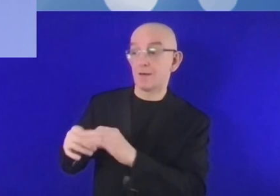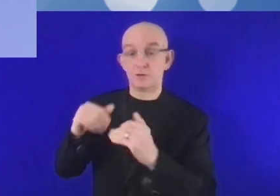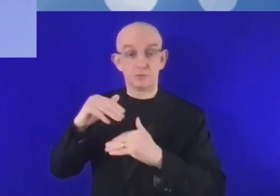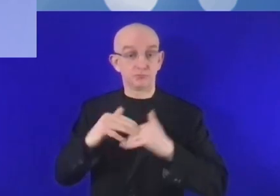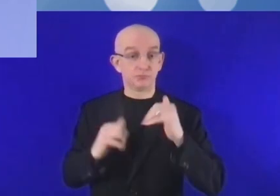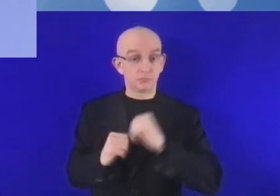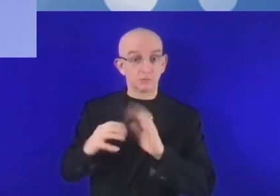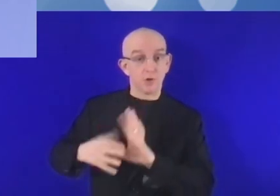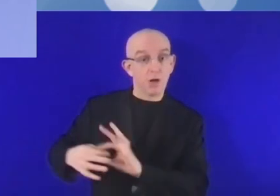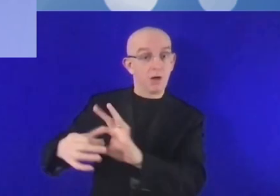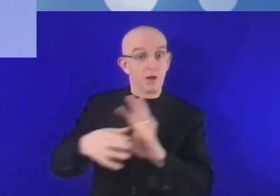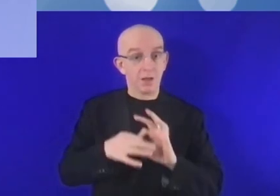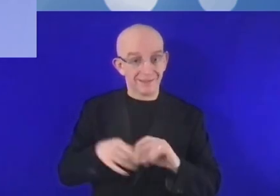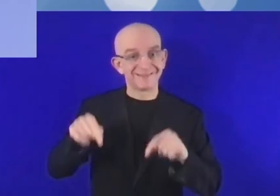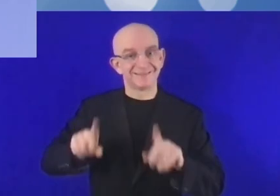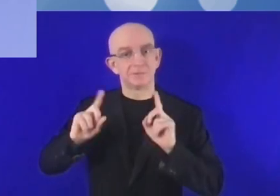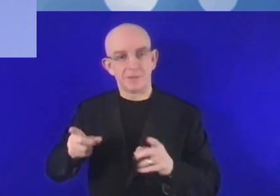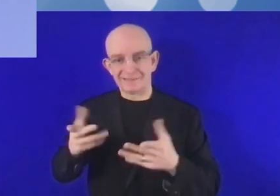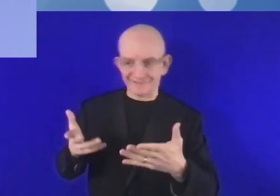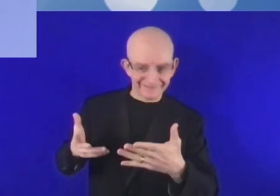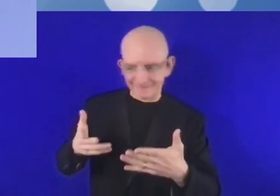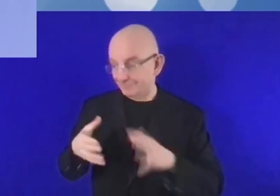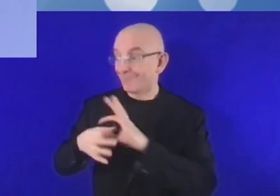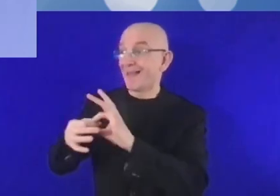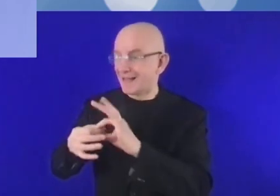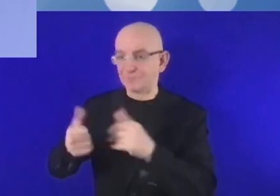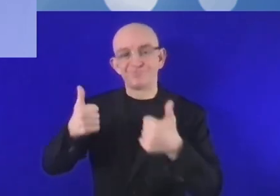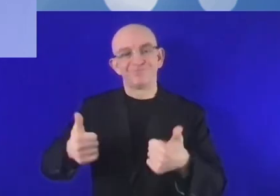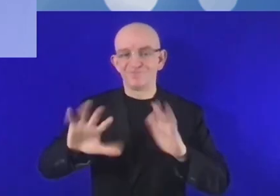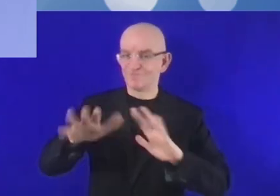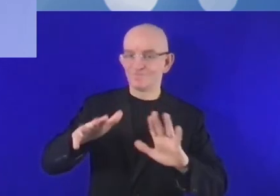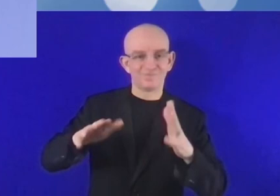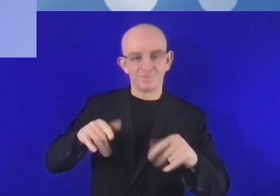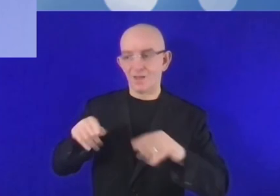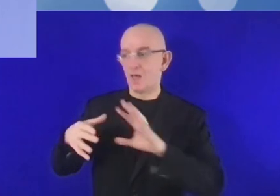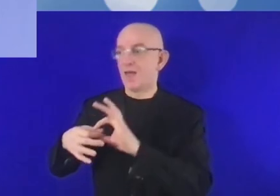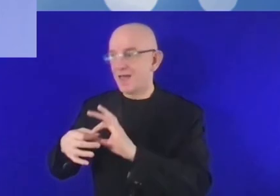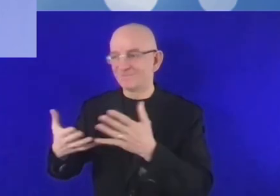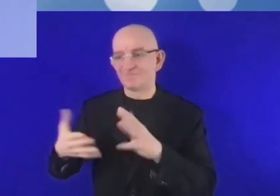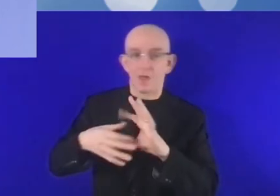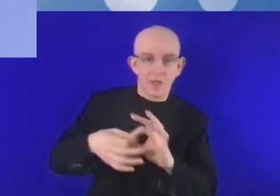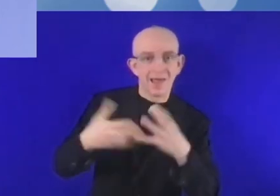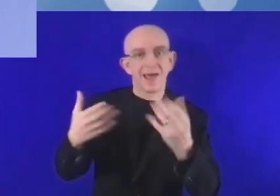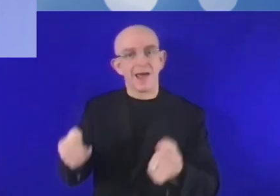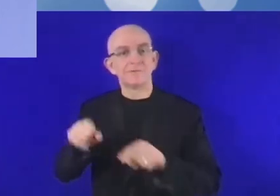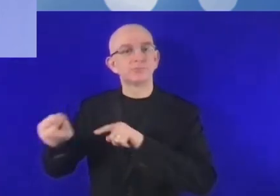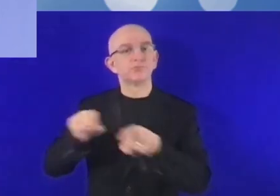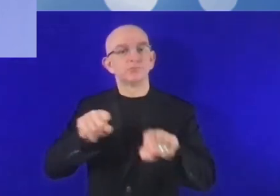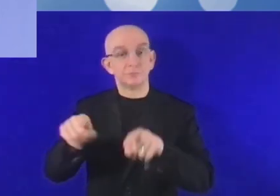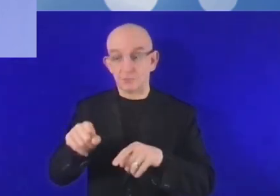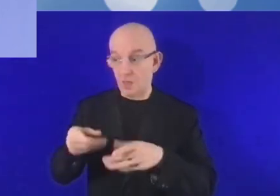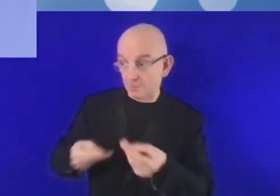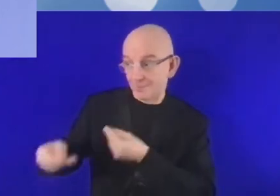'améliorent, heureusement, mais nous sommes encore loin d'un monde idéal. L'Afrique n pas encore